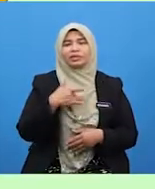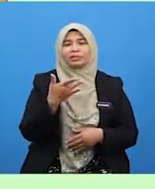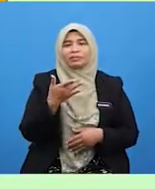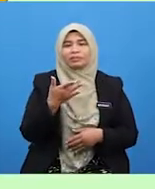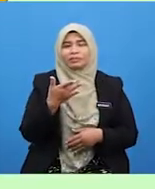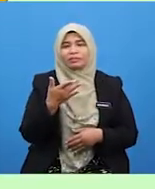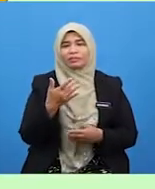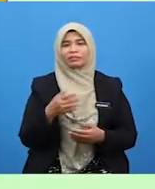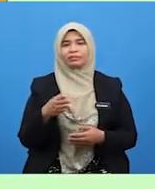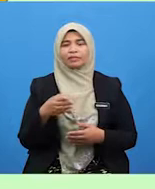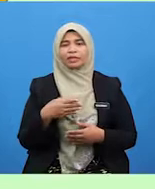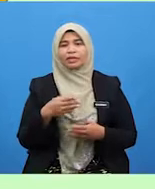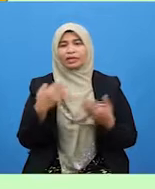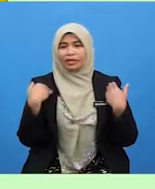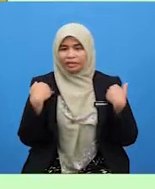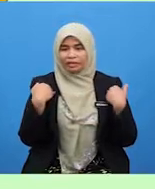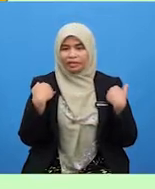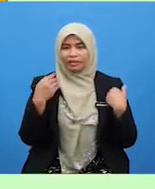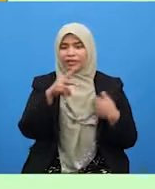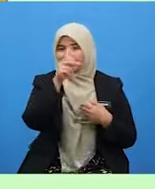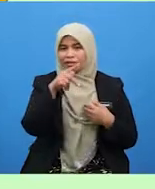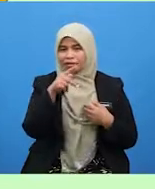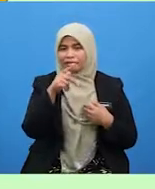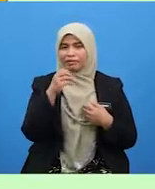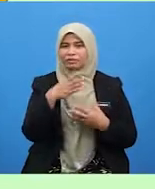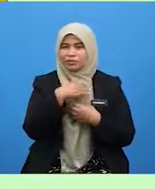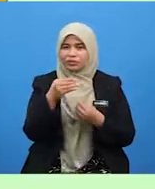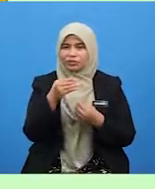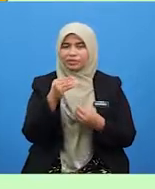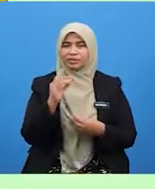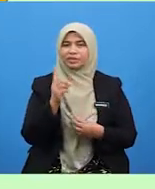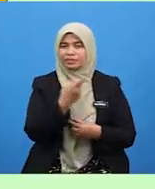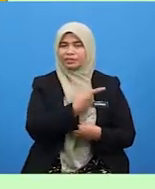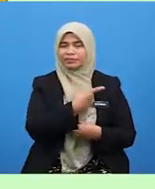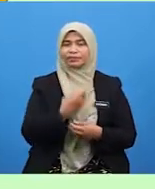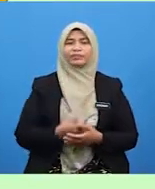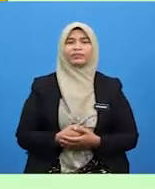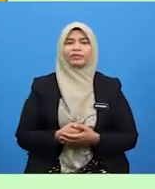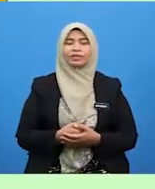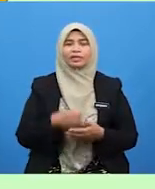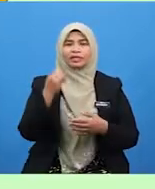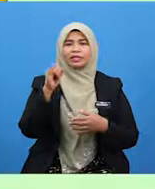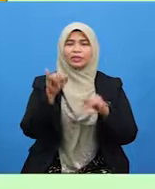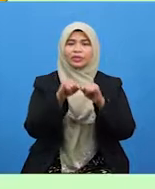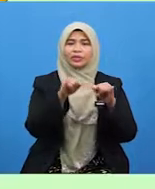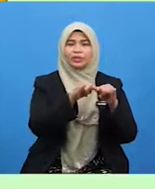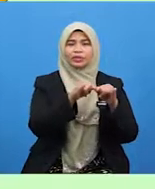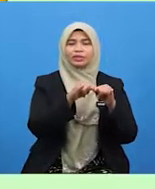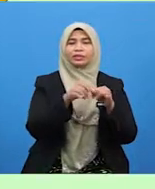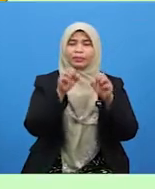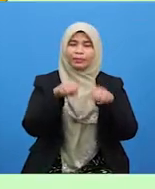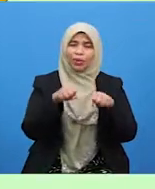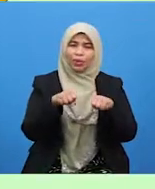rasa-rasanya adakah yang sukakan kita? ia juga